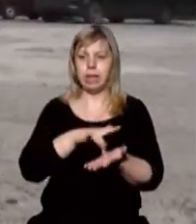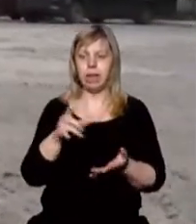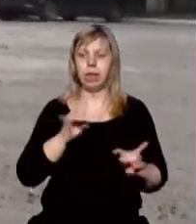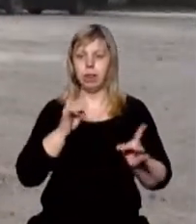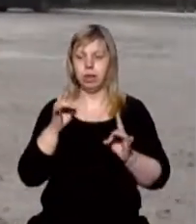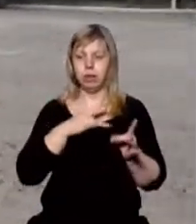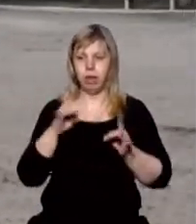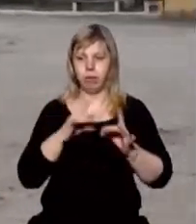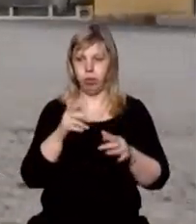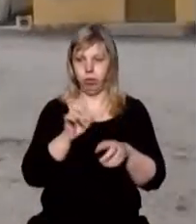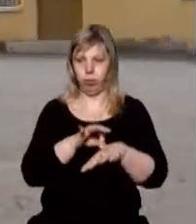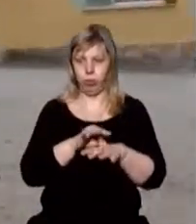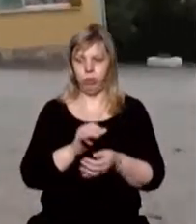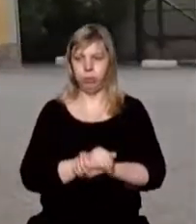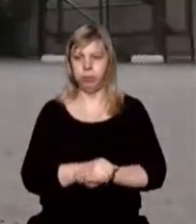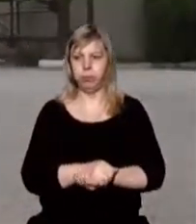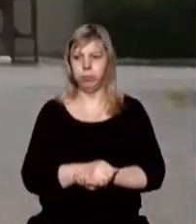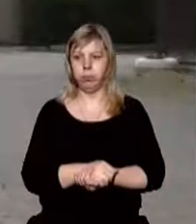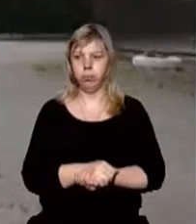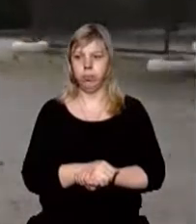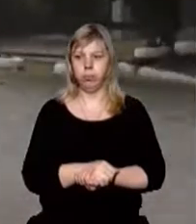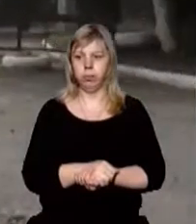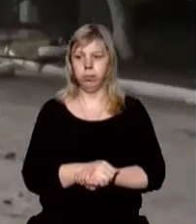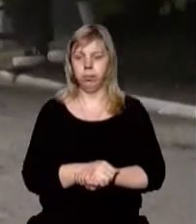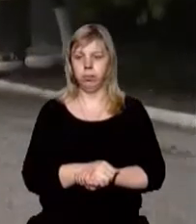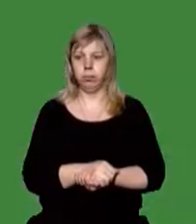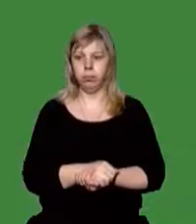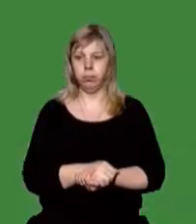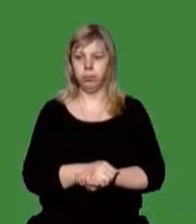лігеневих хвороб. Оксана Ушакова, Остап Попович, новини на Суспільному.